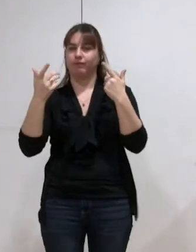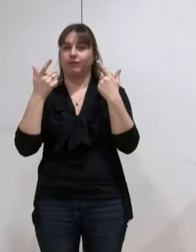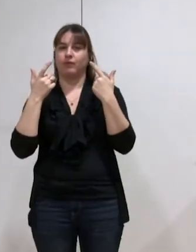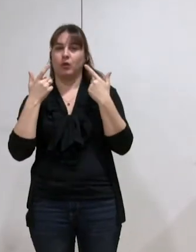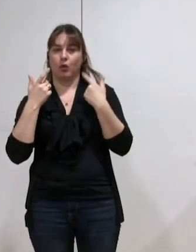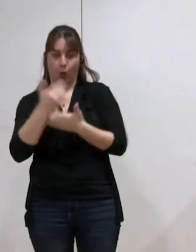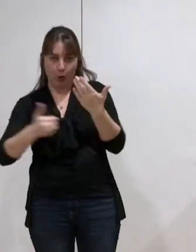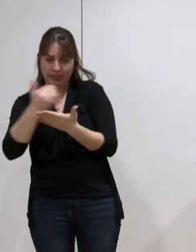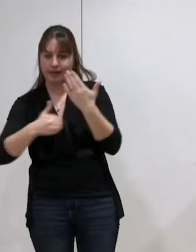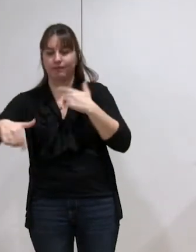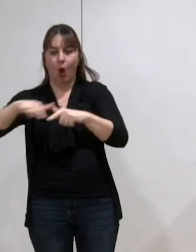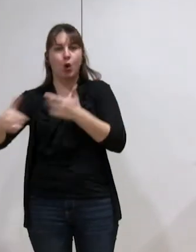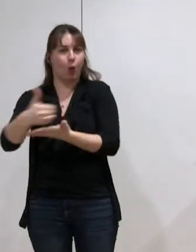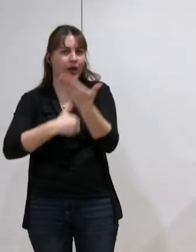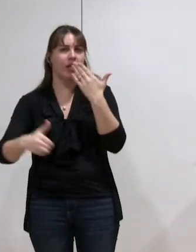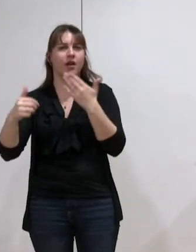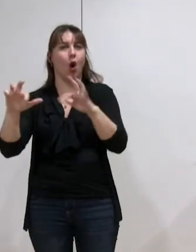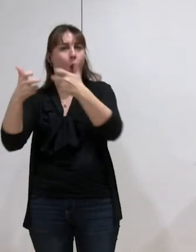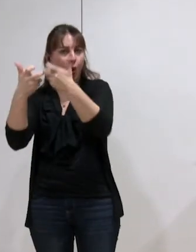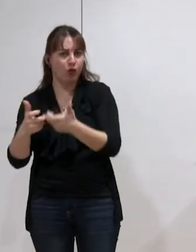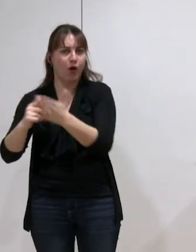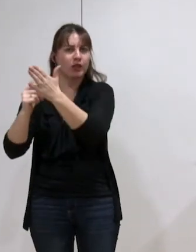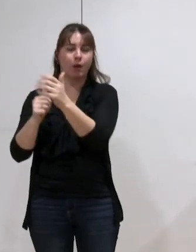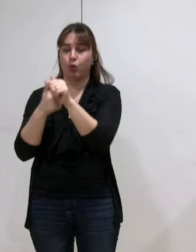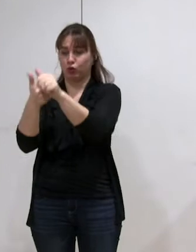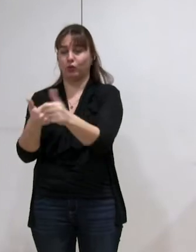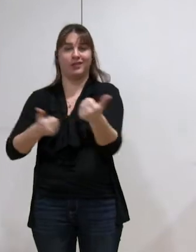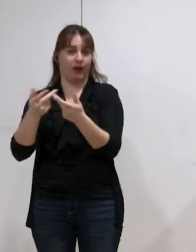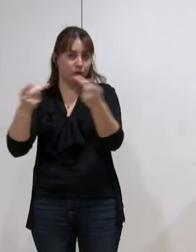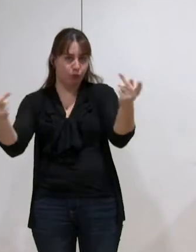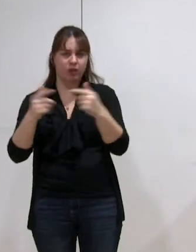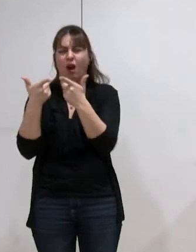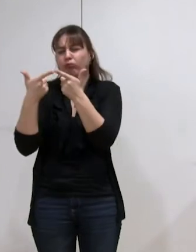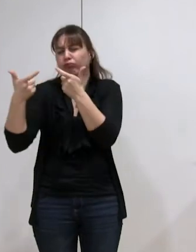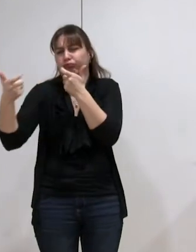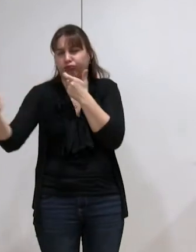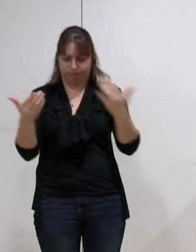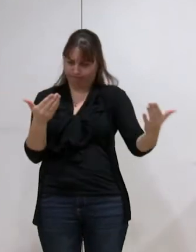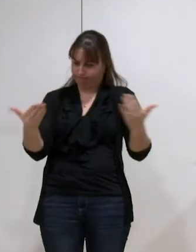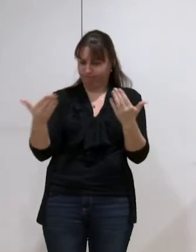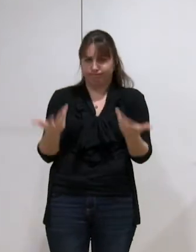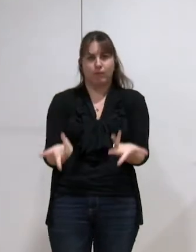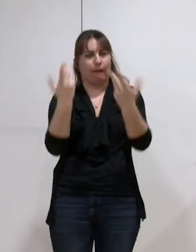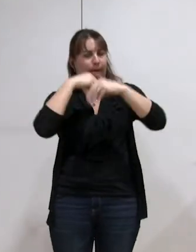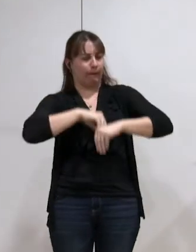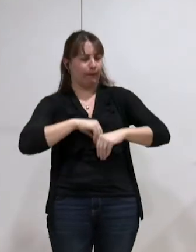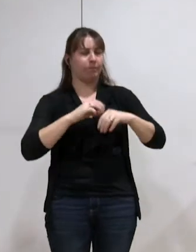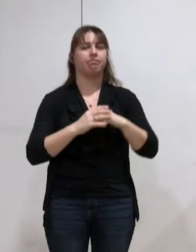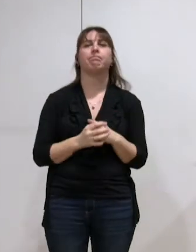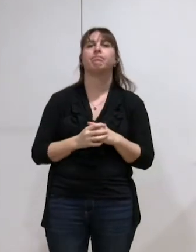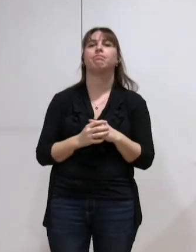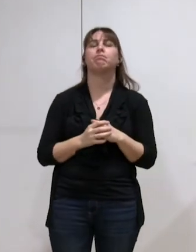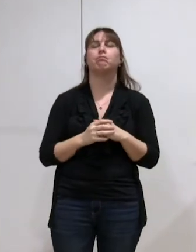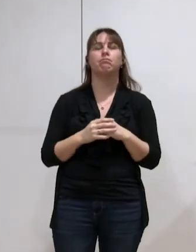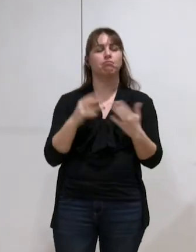essentiellement des loyers, des redevances, des redevances d'occupation du service public, des produits divers et autres. Alors quand on s'en pointe d'une